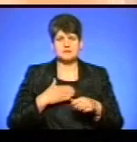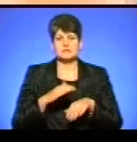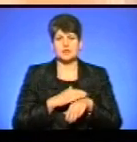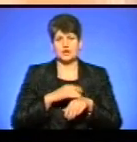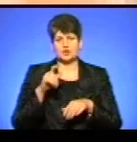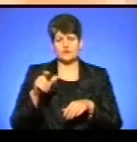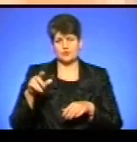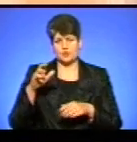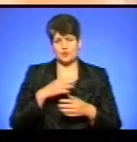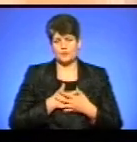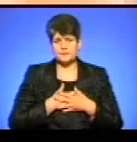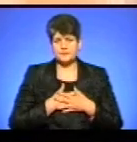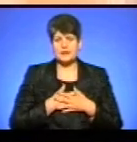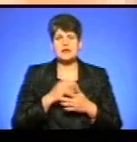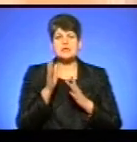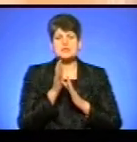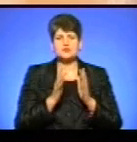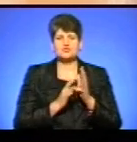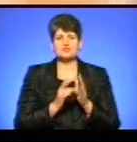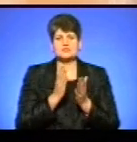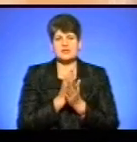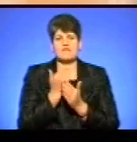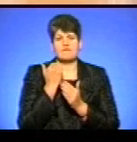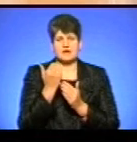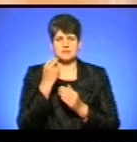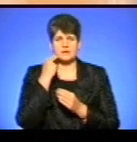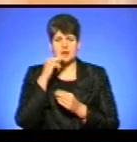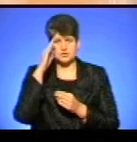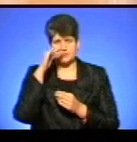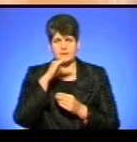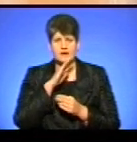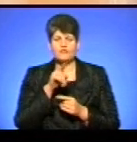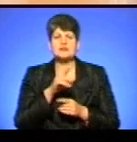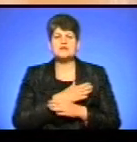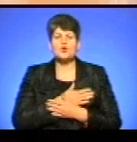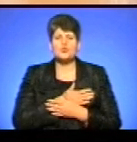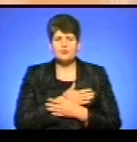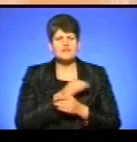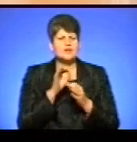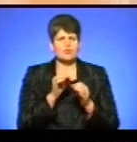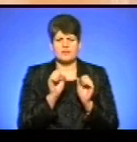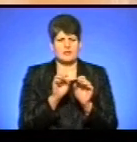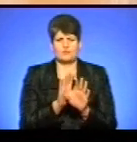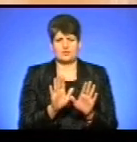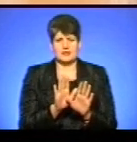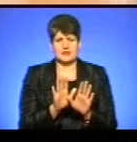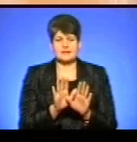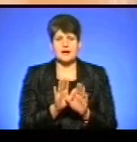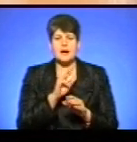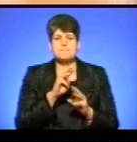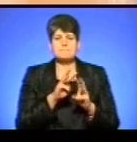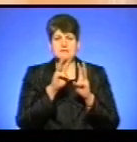Ісус є вашим найкращим татом і батьком. Він вас любить. Він вас ніколи не покине. А Пресвята